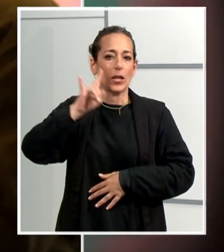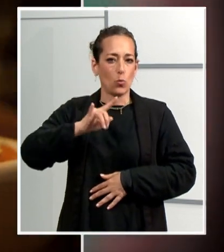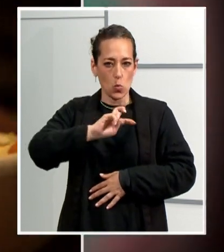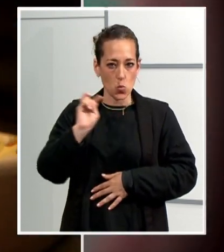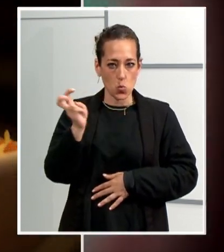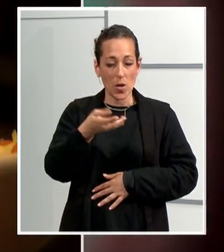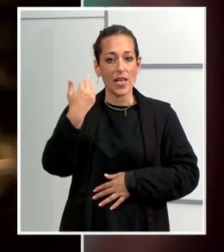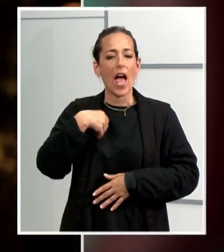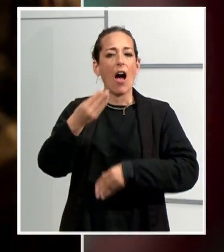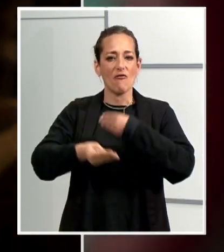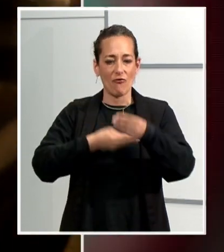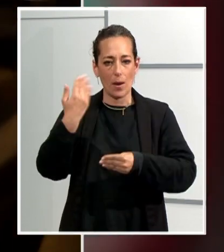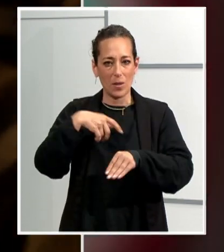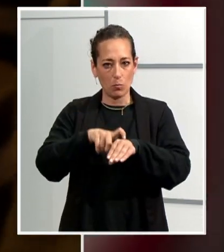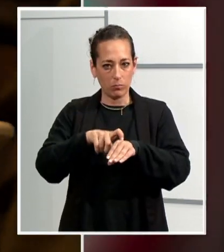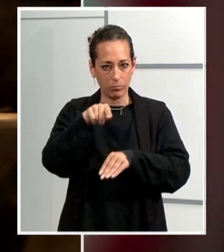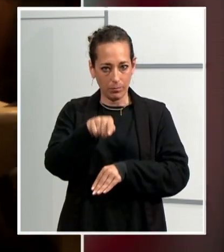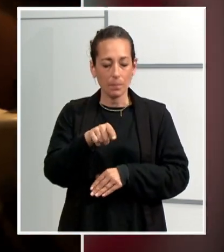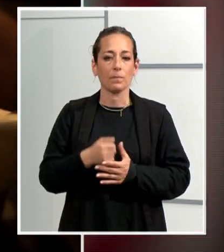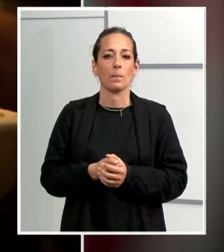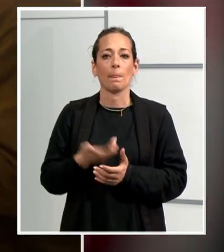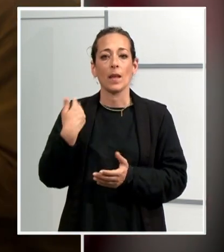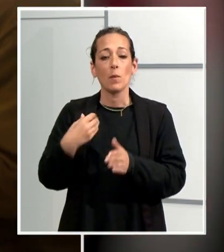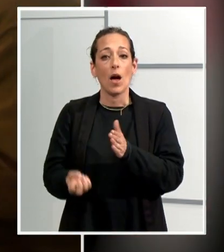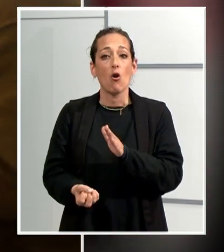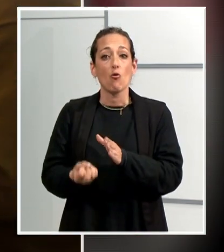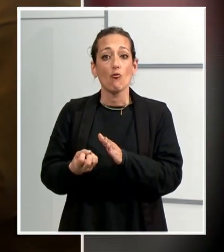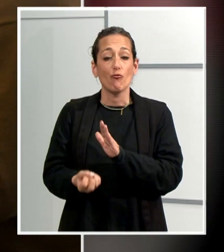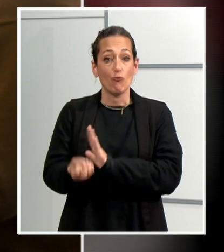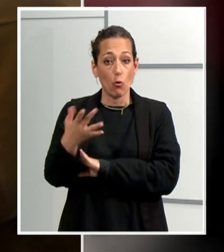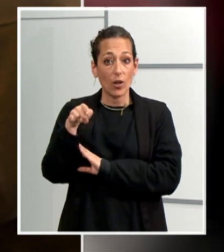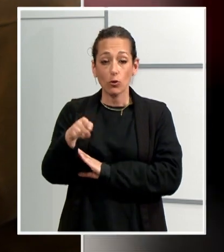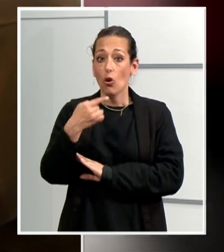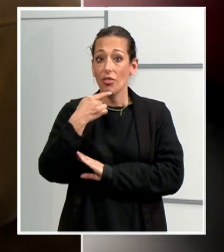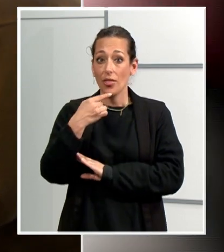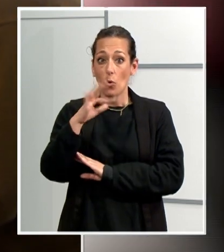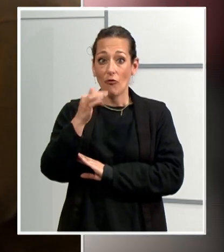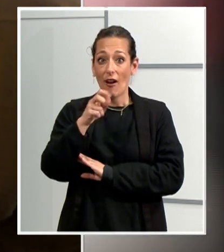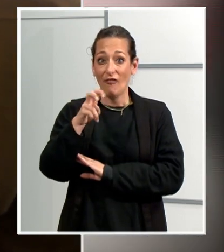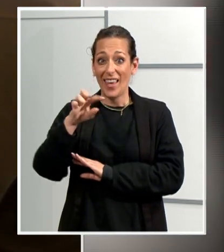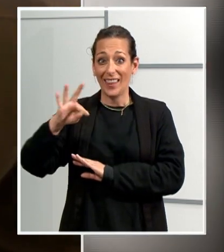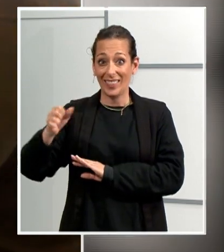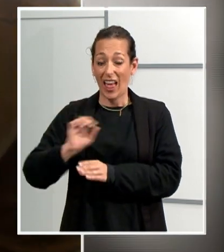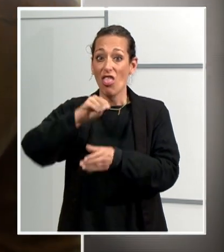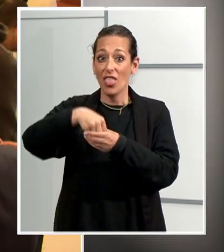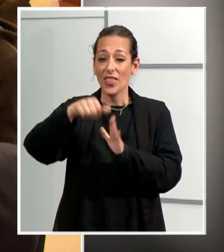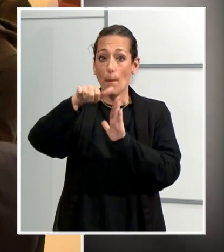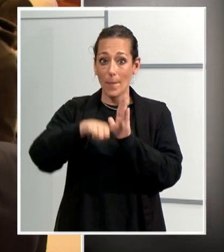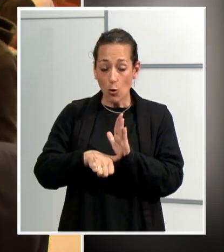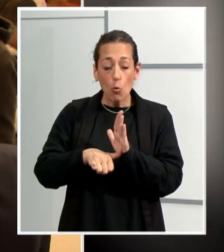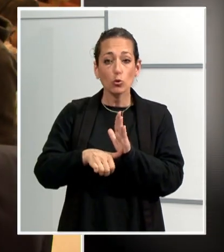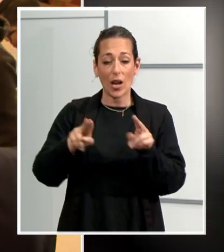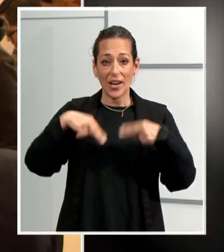cultivant la varietat campamart. La Fundació Sant Galderí confia que la presència de'alfabeta als menús de Prodis serveixi per engrescar-ne d'altres.